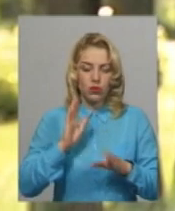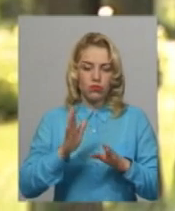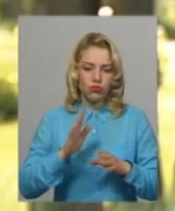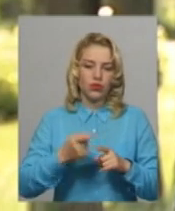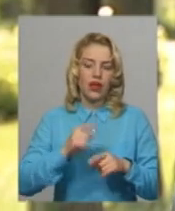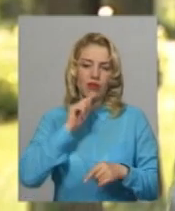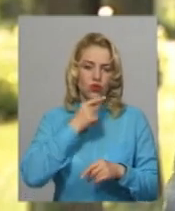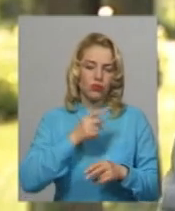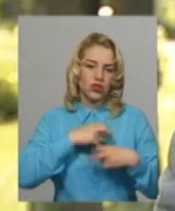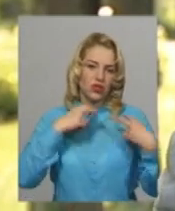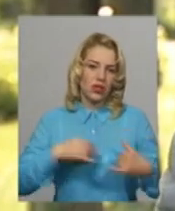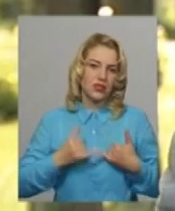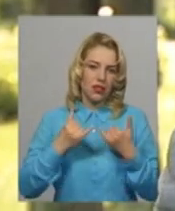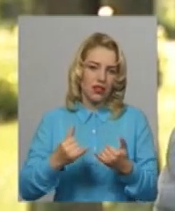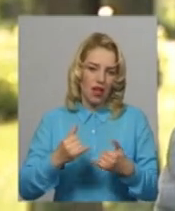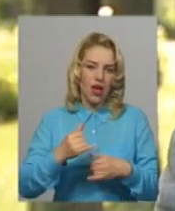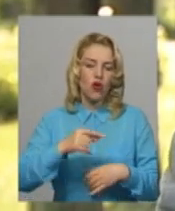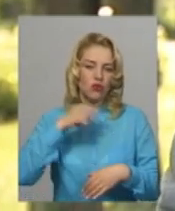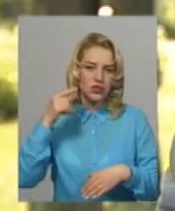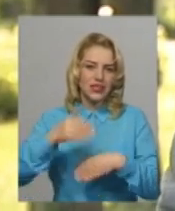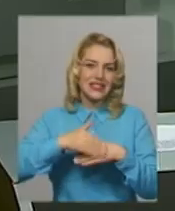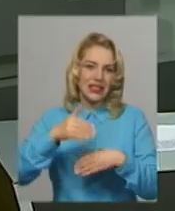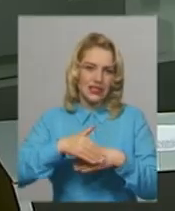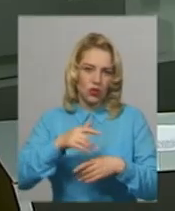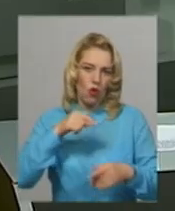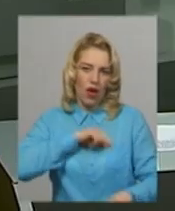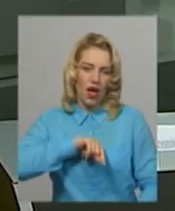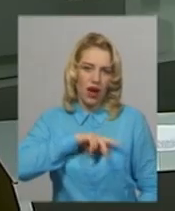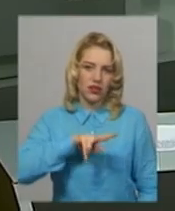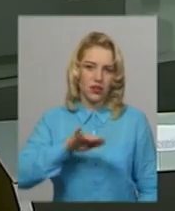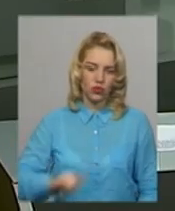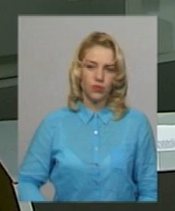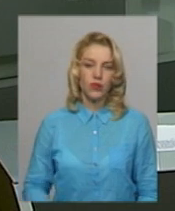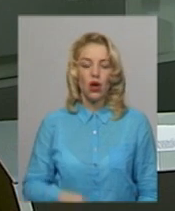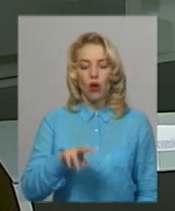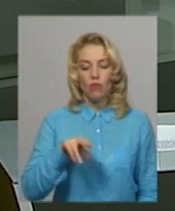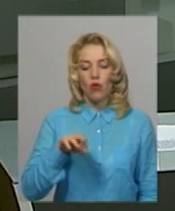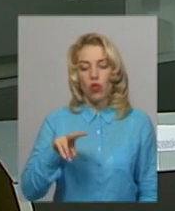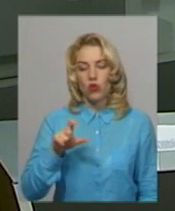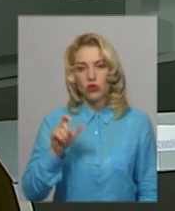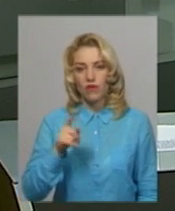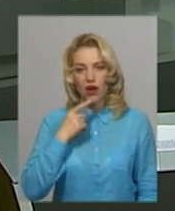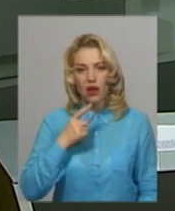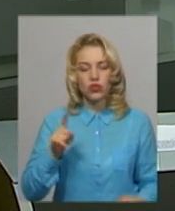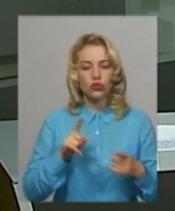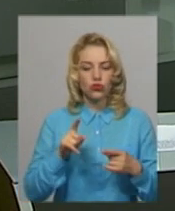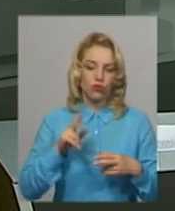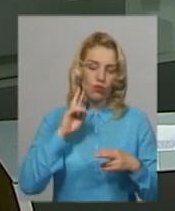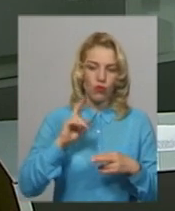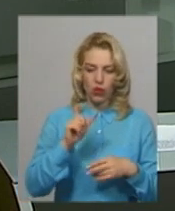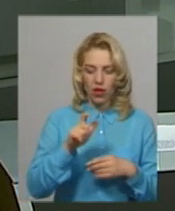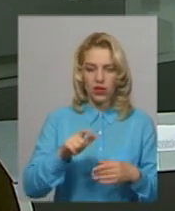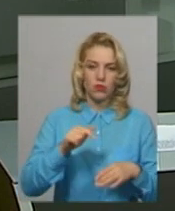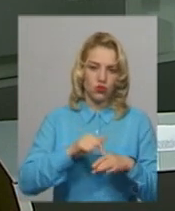ризиків для Росії, в тому числі і санкційного характеру. Полозов каже, моряки почуваються добре, зокрема